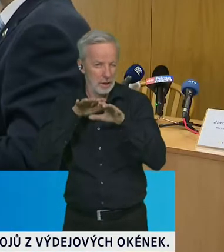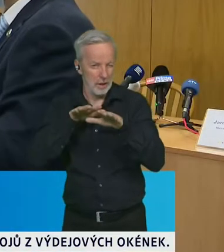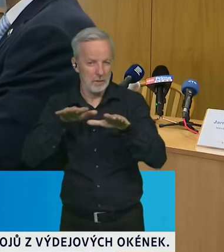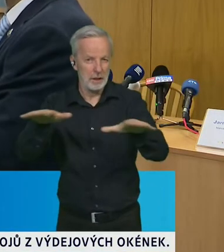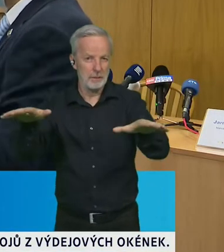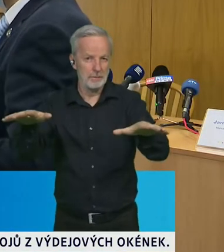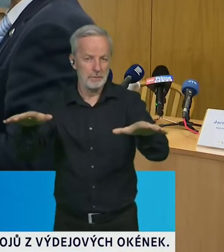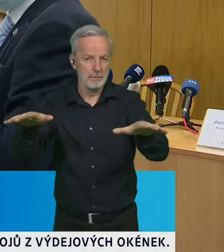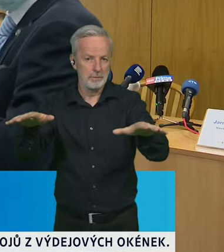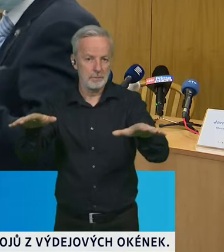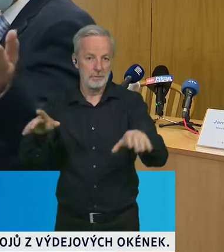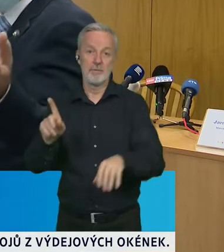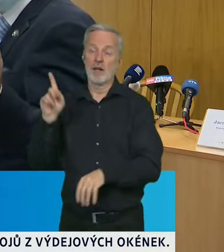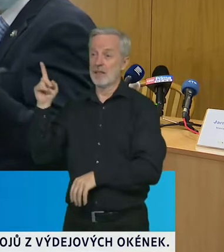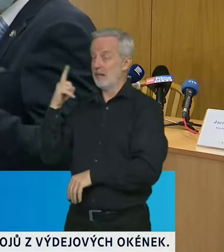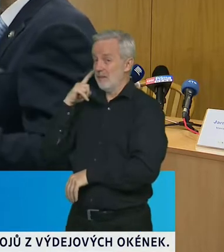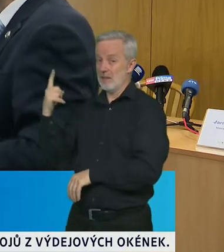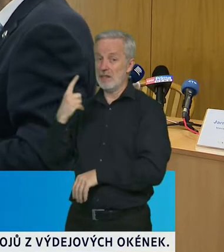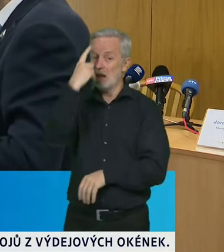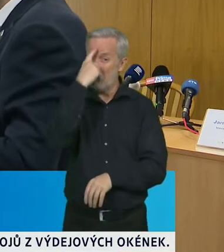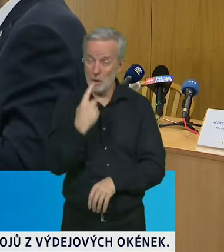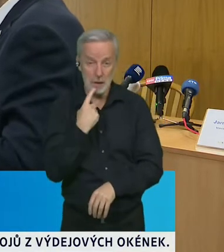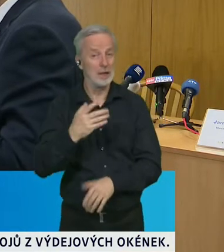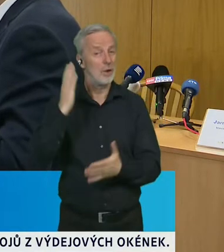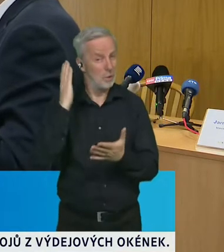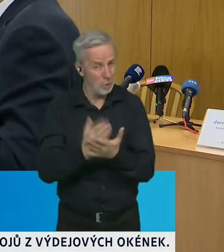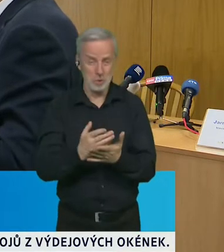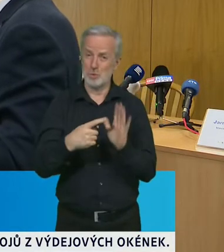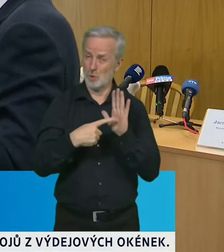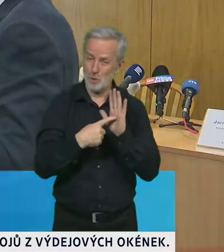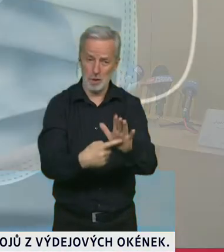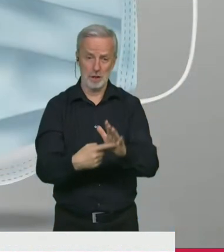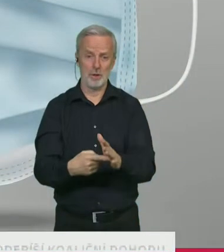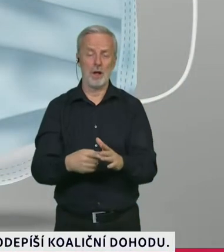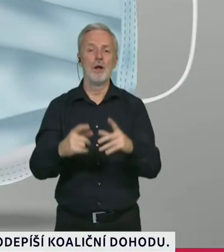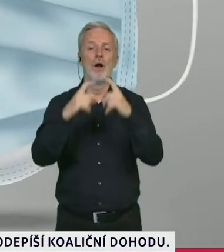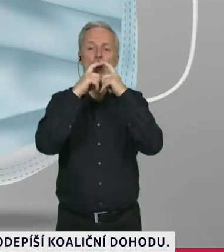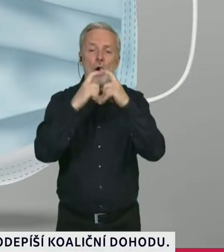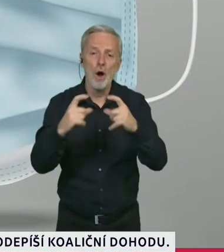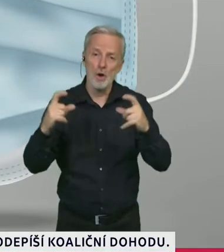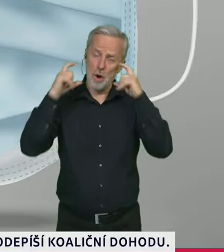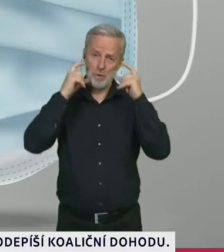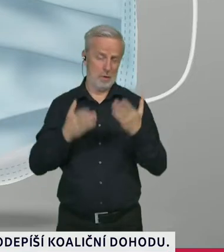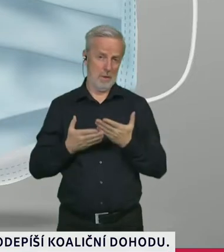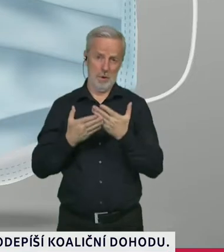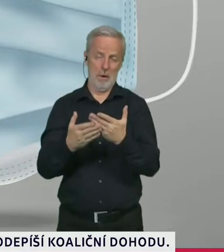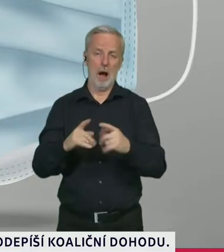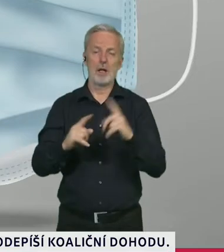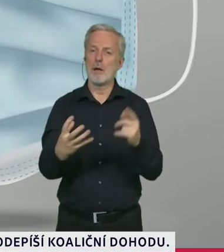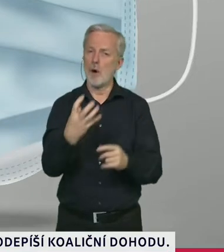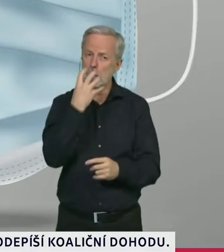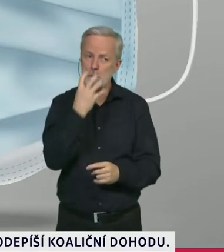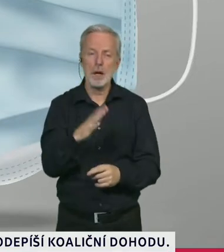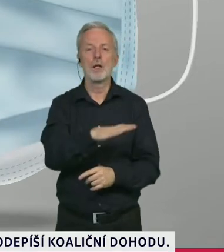Tento obrázek tisíckrát opakovaný, opravdu roušky, případně respirátory, významně omezují